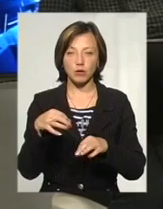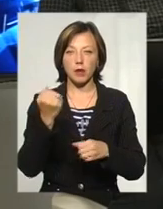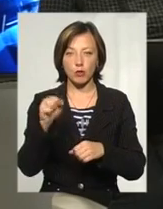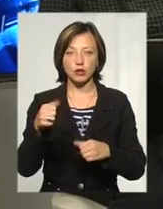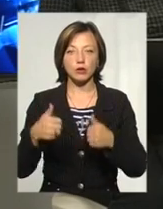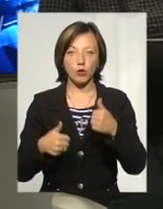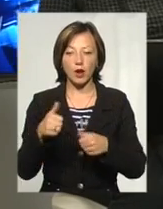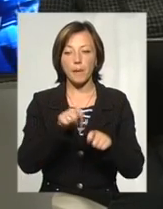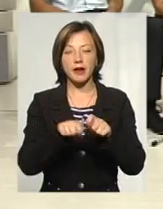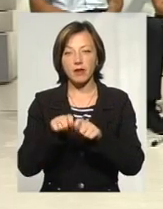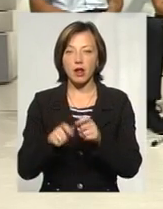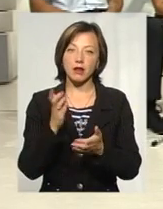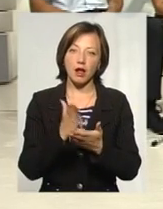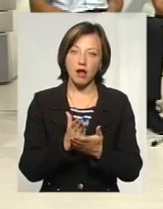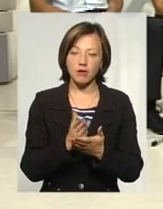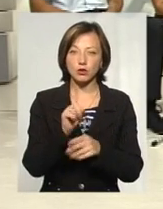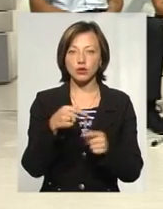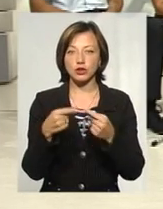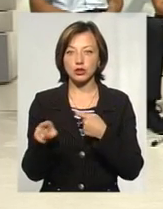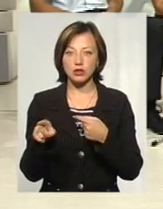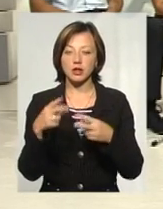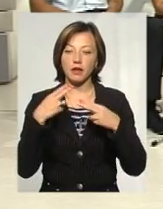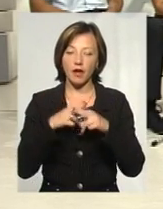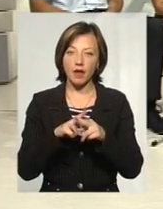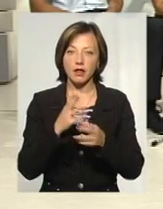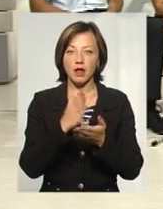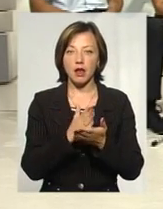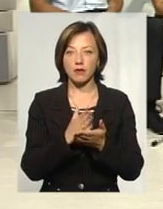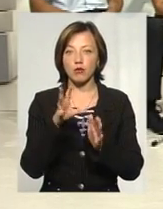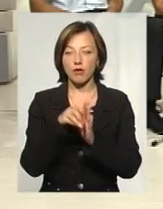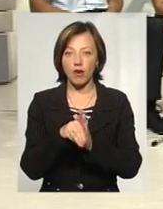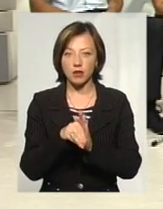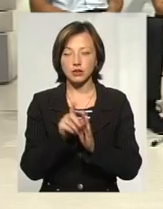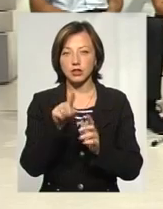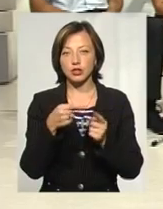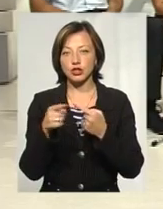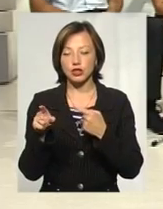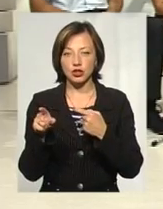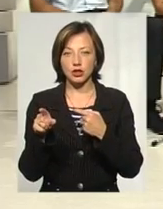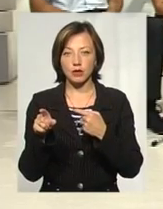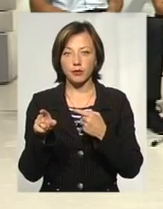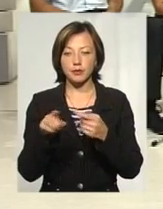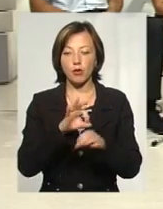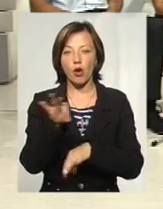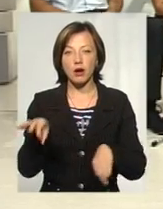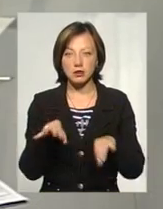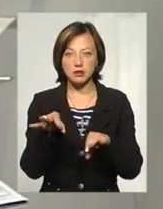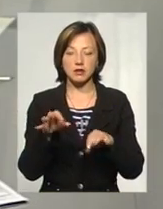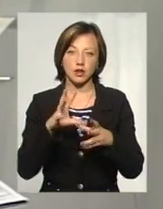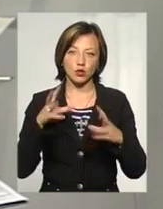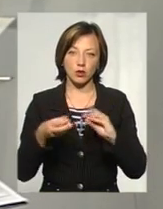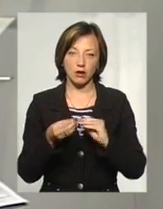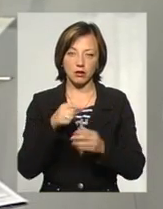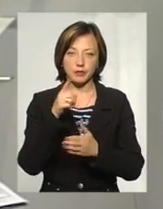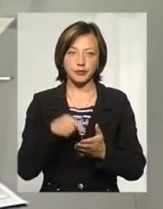І перевіряли наявність той чи іншої техніки, наявність впровадження тих чи інших проєктів і їх результати.